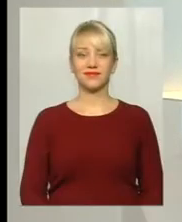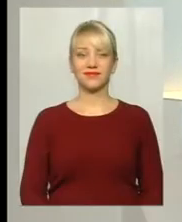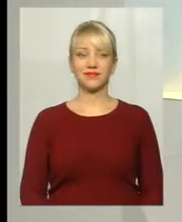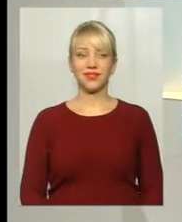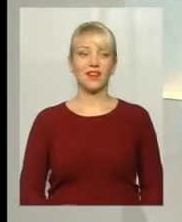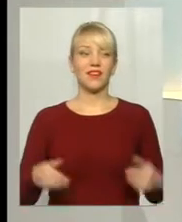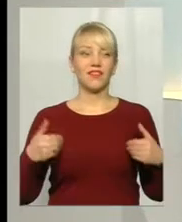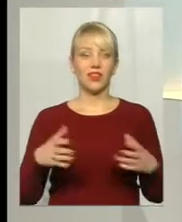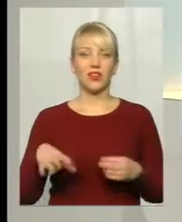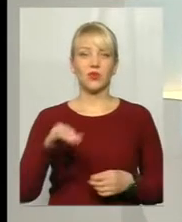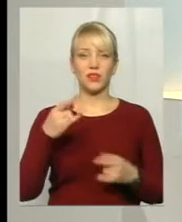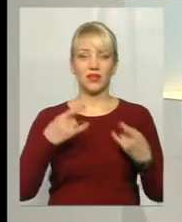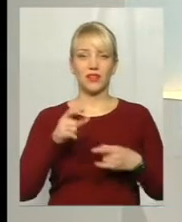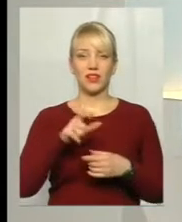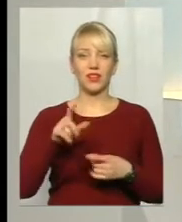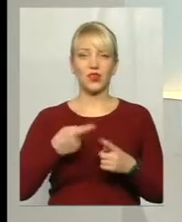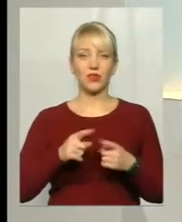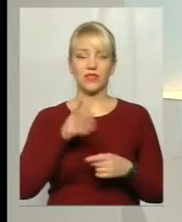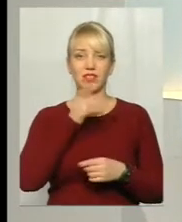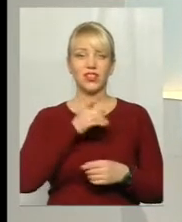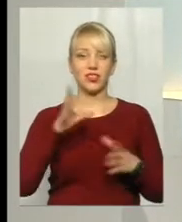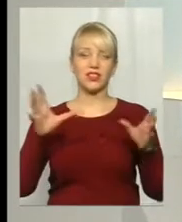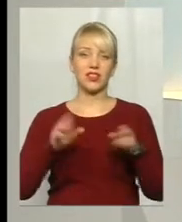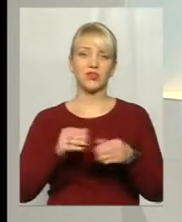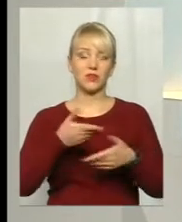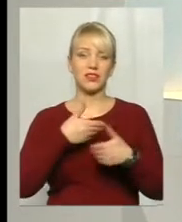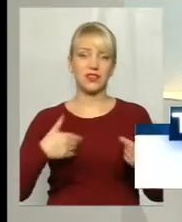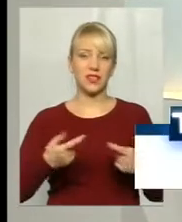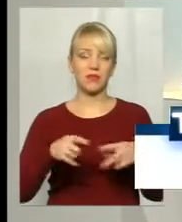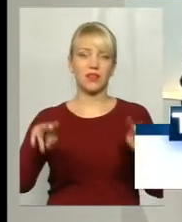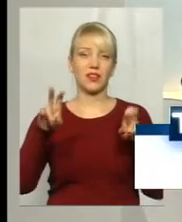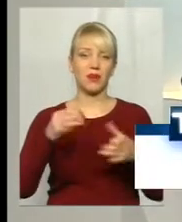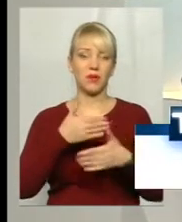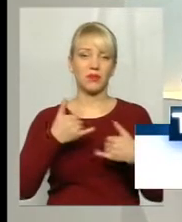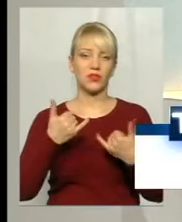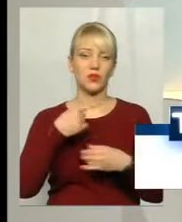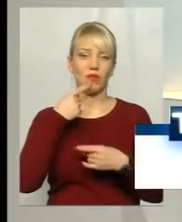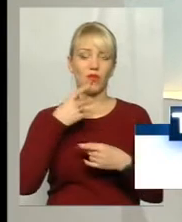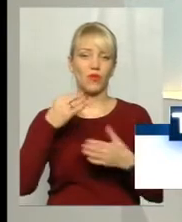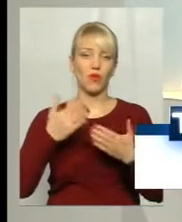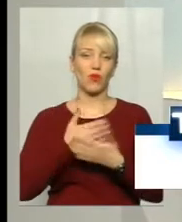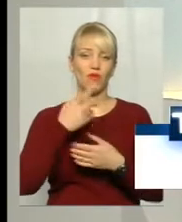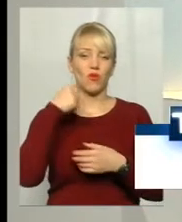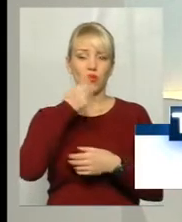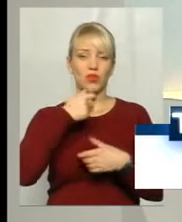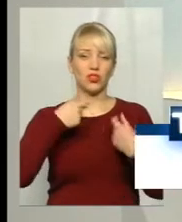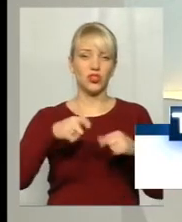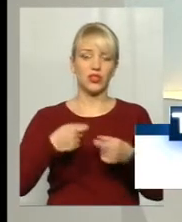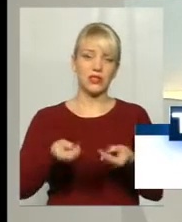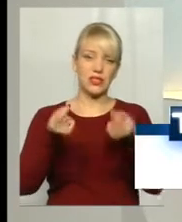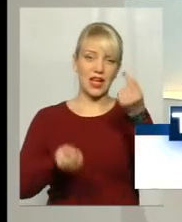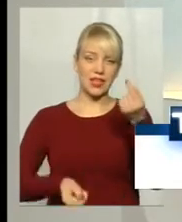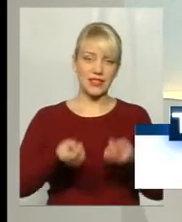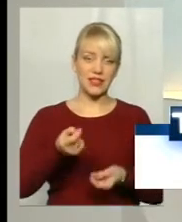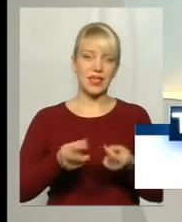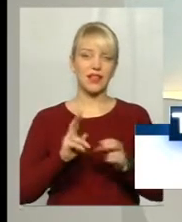Вітання усім телеглядачам, хто в цей час з нами. В ефірі тема. Сьогодні ми говоримо про новорічні розпродажі, акції та знижки.